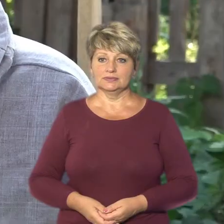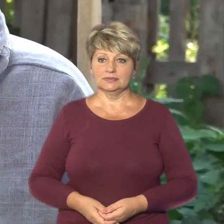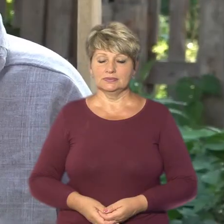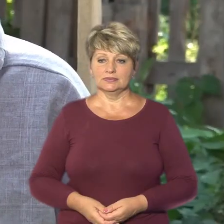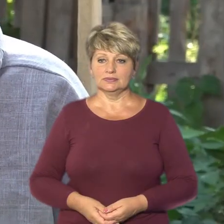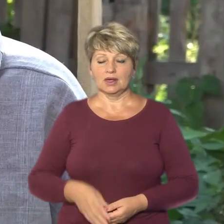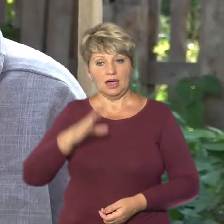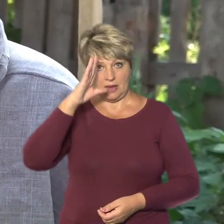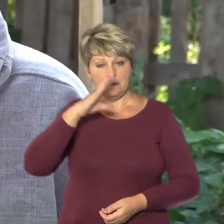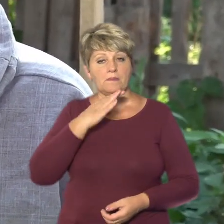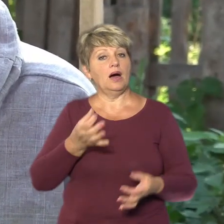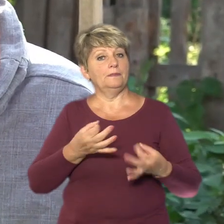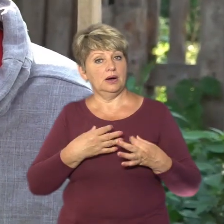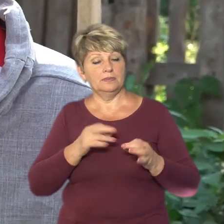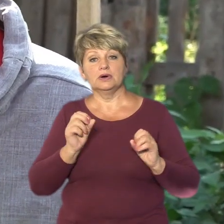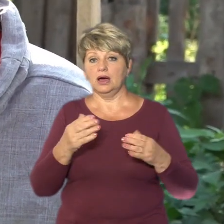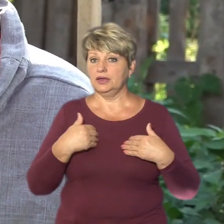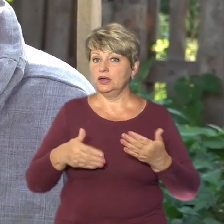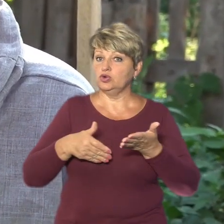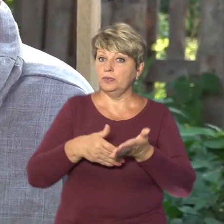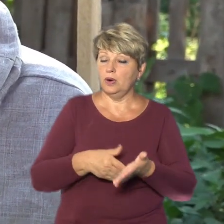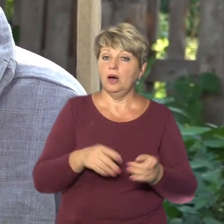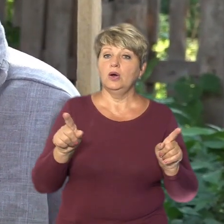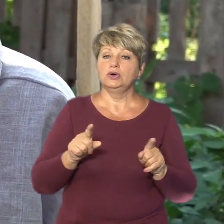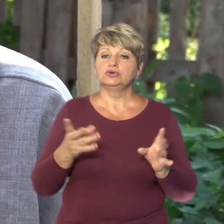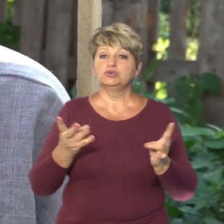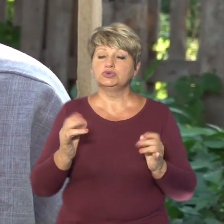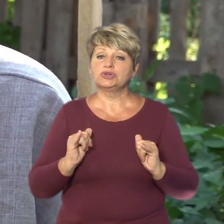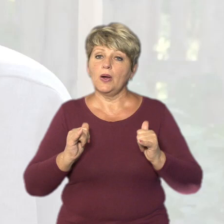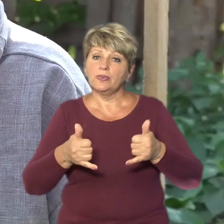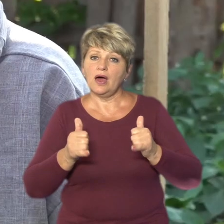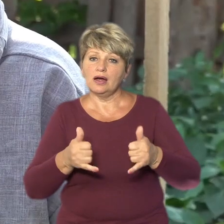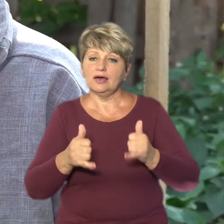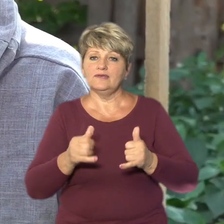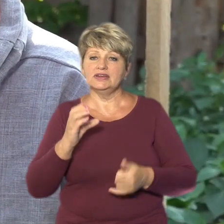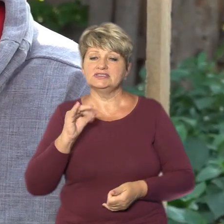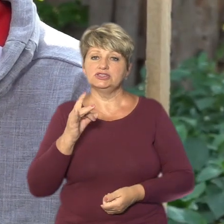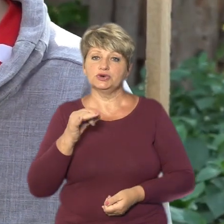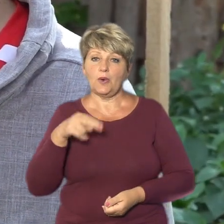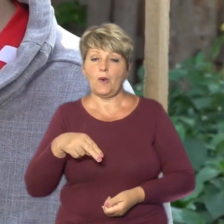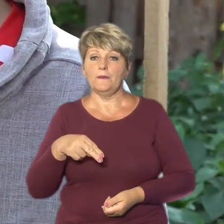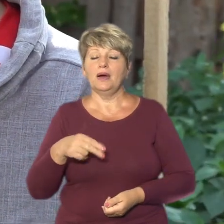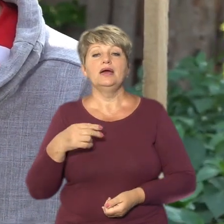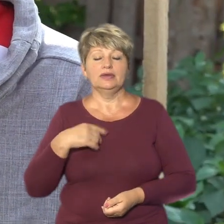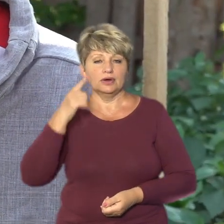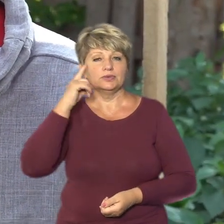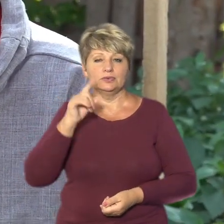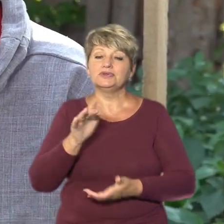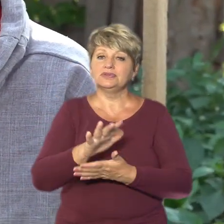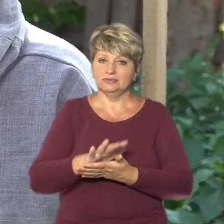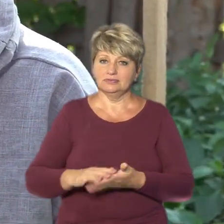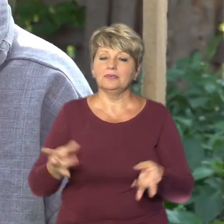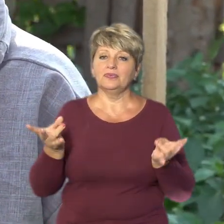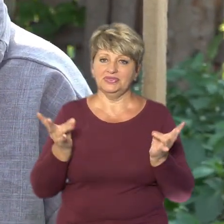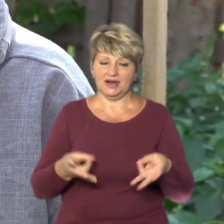Папа розказує, що як я допомагаю, я маю наливати сиропи в ямкості. Я думаю, треба продовжувати, бо як